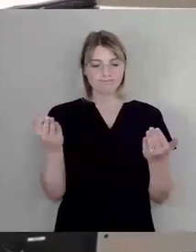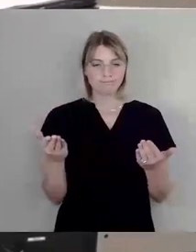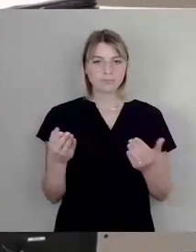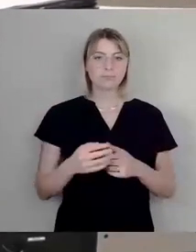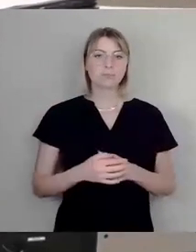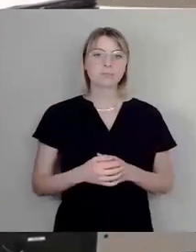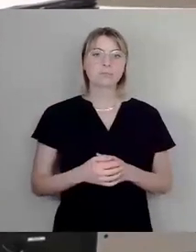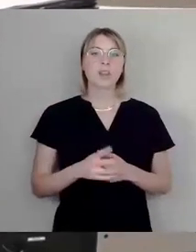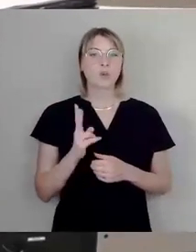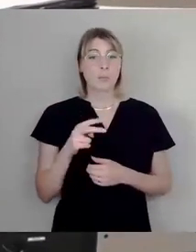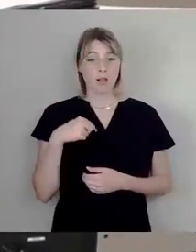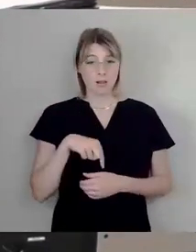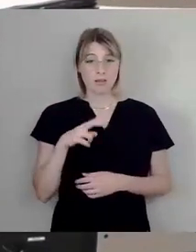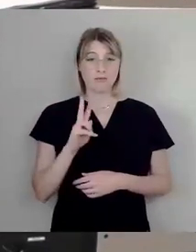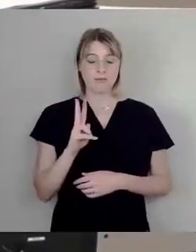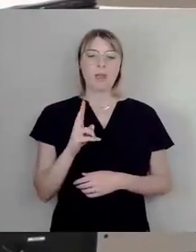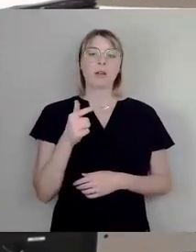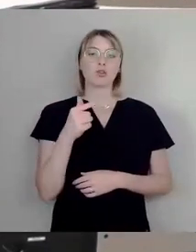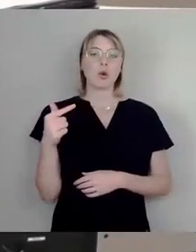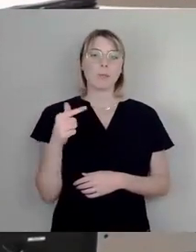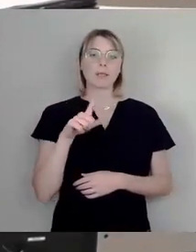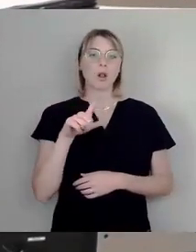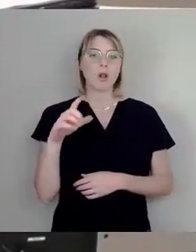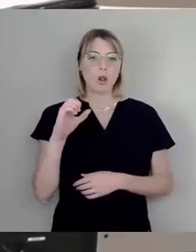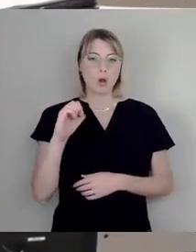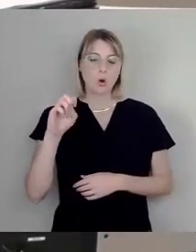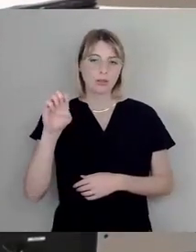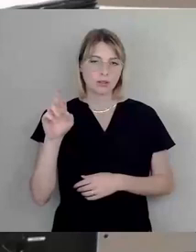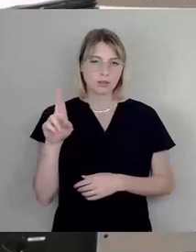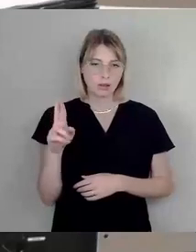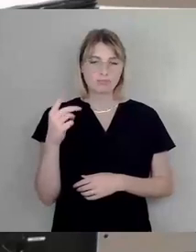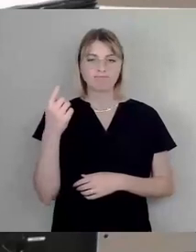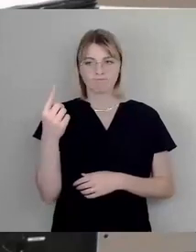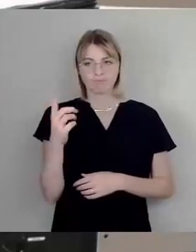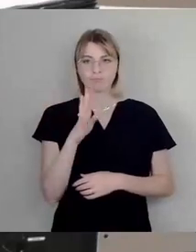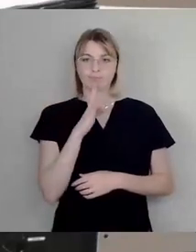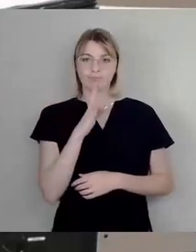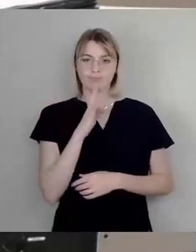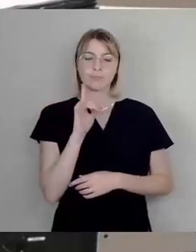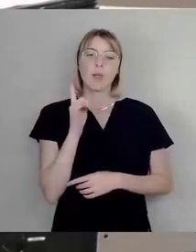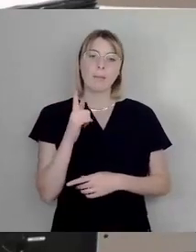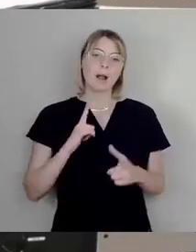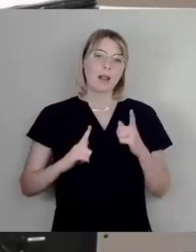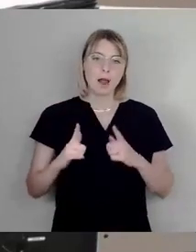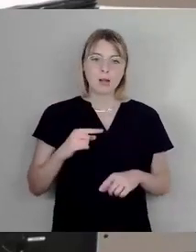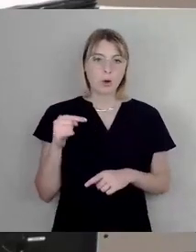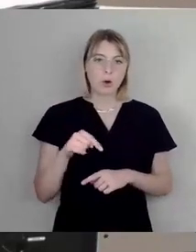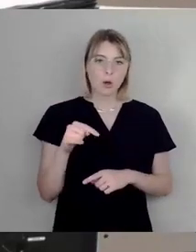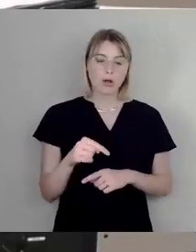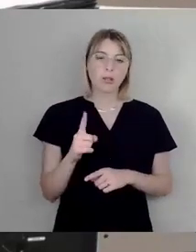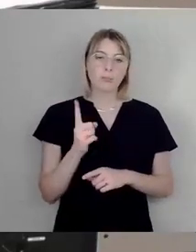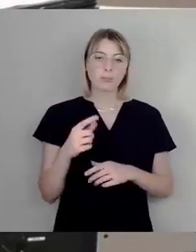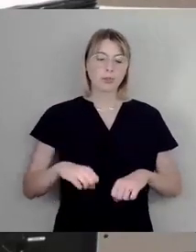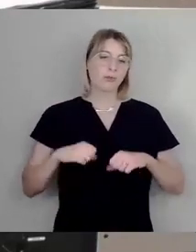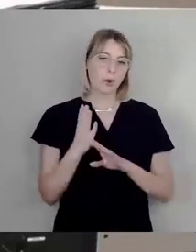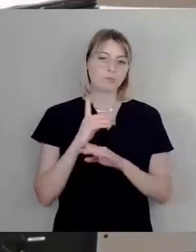jetzt Thomas Löser stehen, unser stadtentwicklungspolitischer Sprecher, der aber leider heute nun vorzeitig gehen